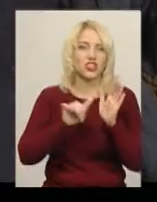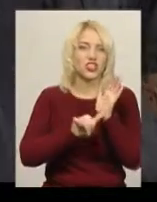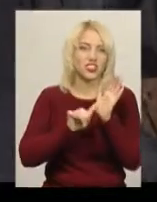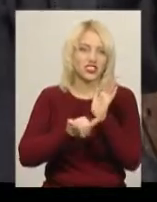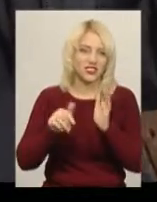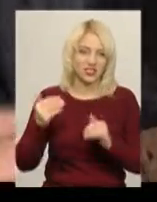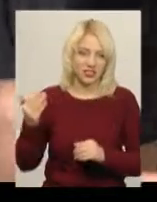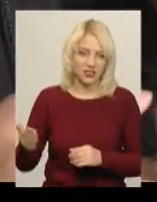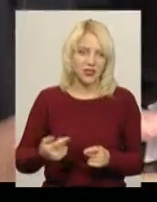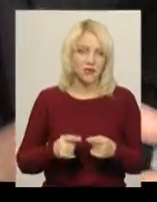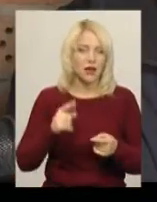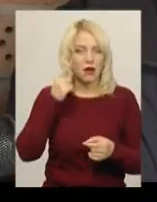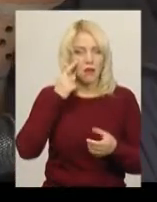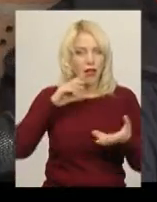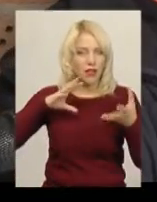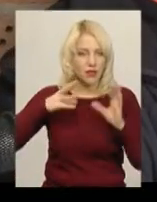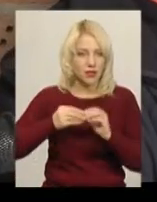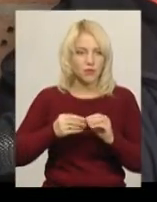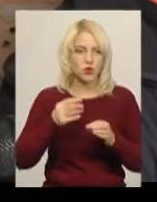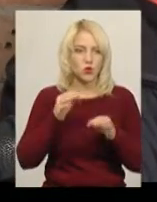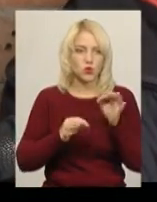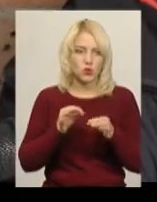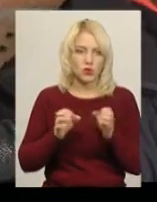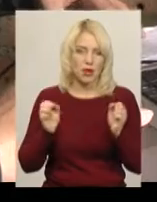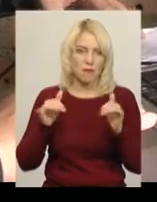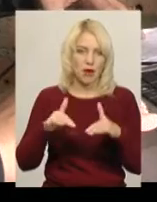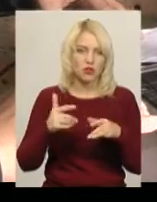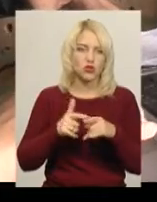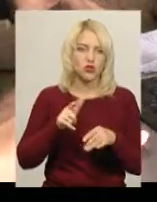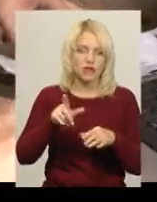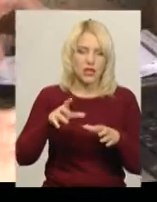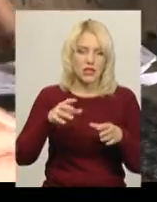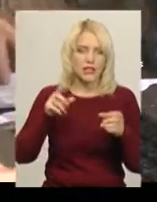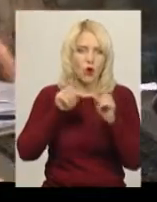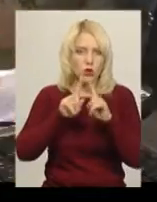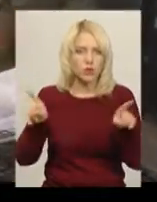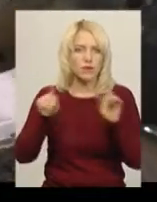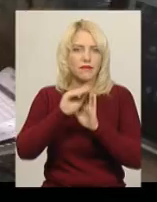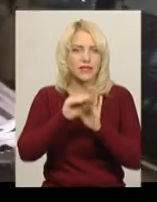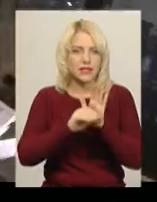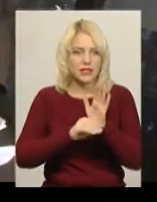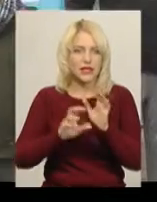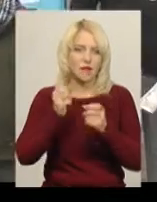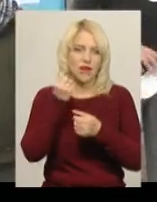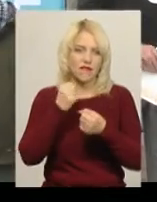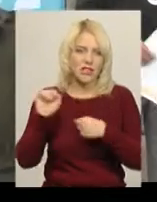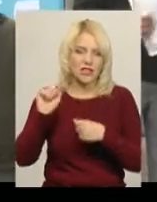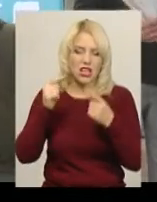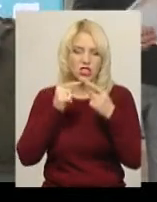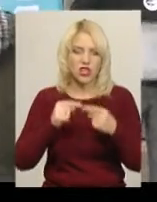підраховує стат суддям матчу, він вносить усі результати стрілків за особливу систему і визначається переможець